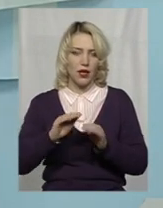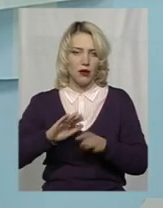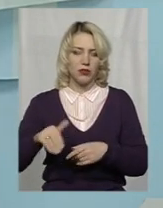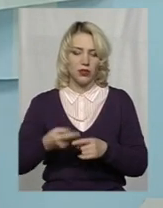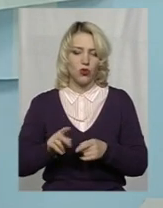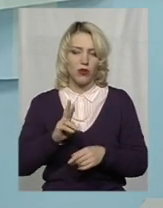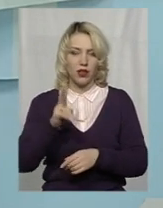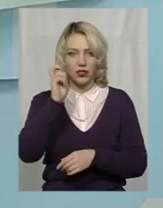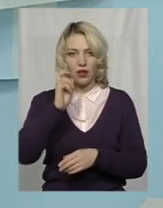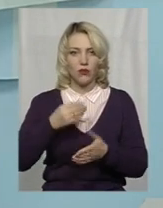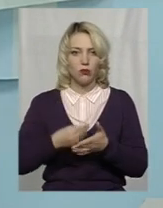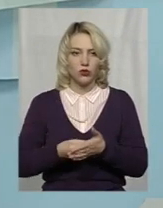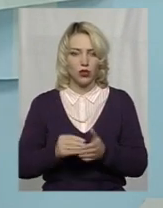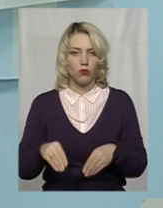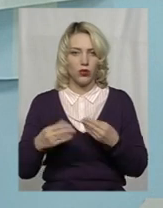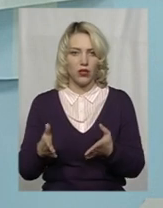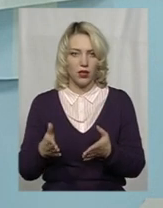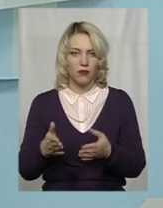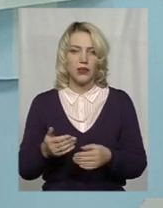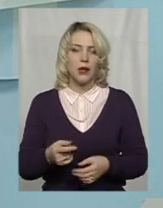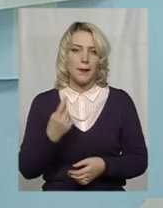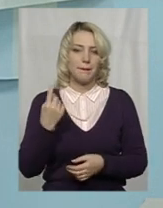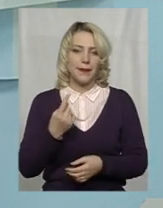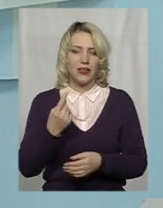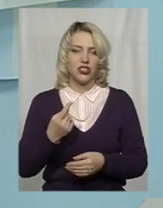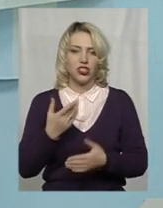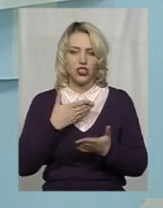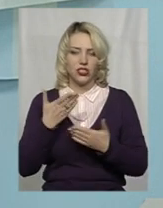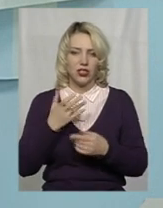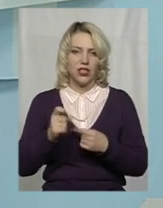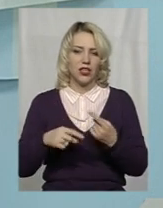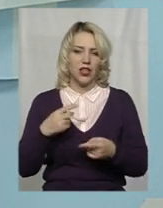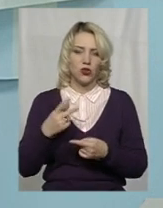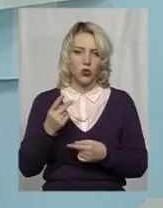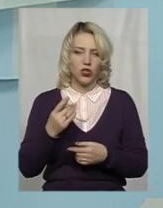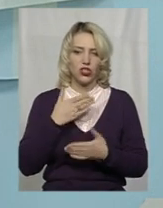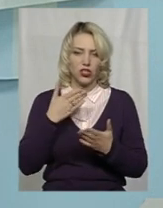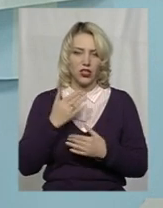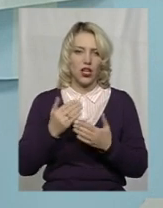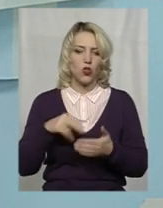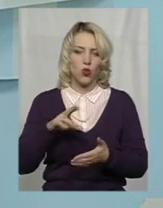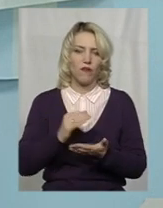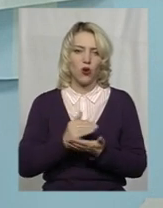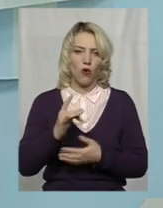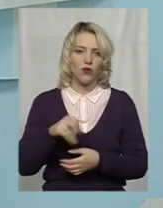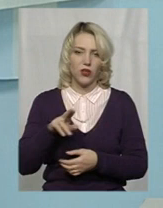державний бюджет подає в перше читання і на другое читання до Верховної Ради. Тому